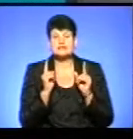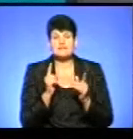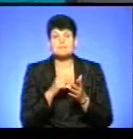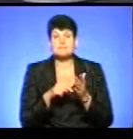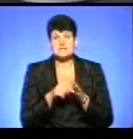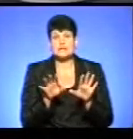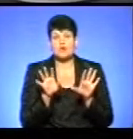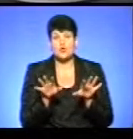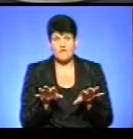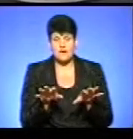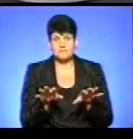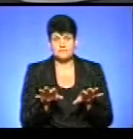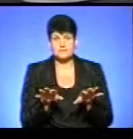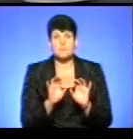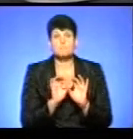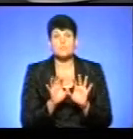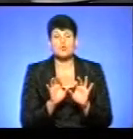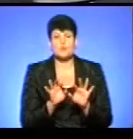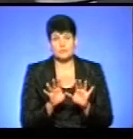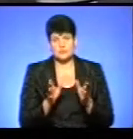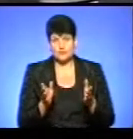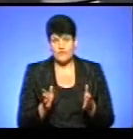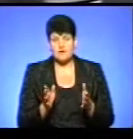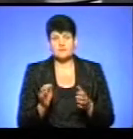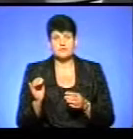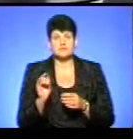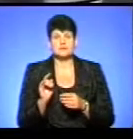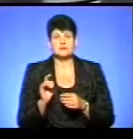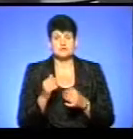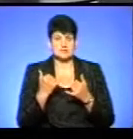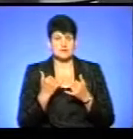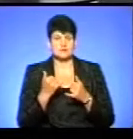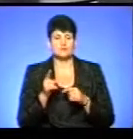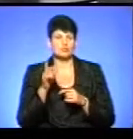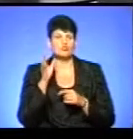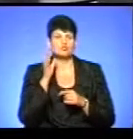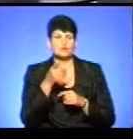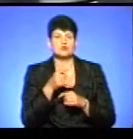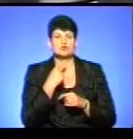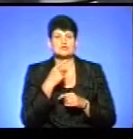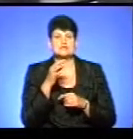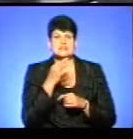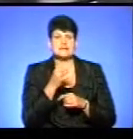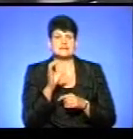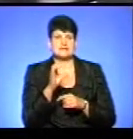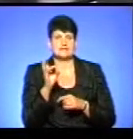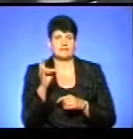прокоментував його, що ми зараз послухаємо і що сказав Сергій Надов.